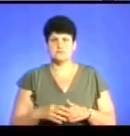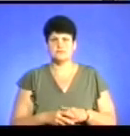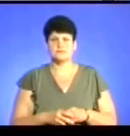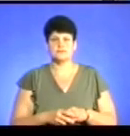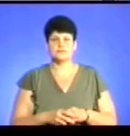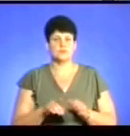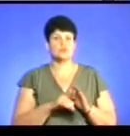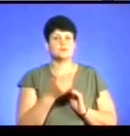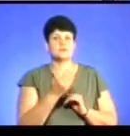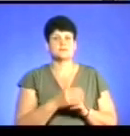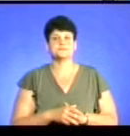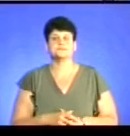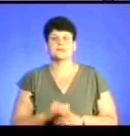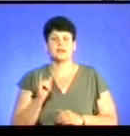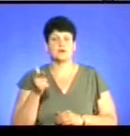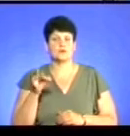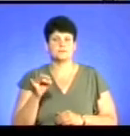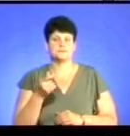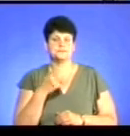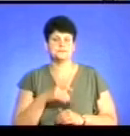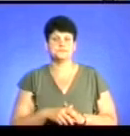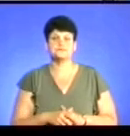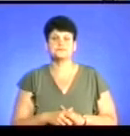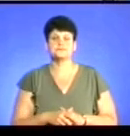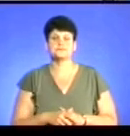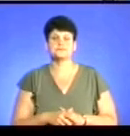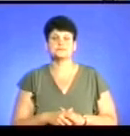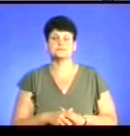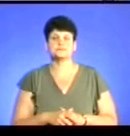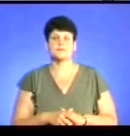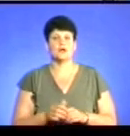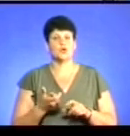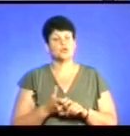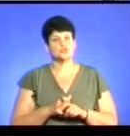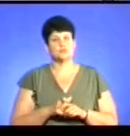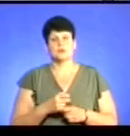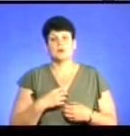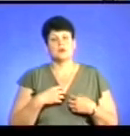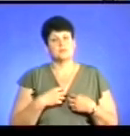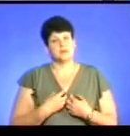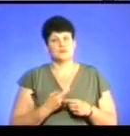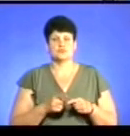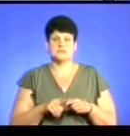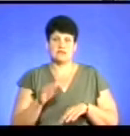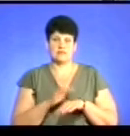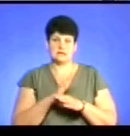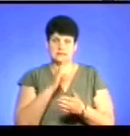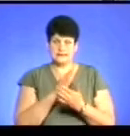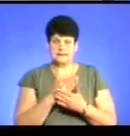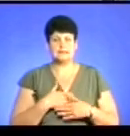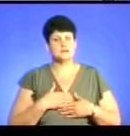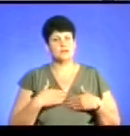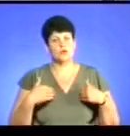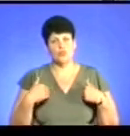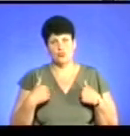пане Ігоре, розпочнемо з вас. Ну, звичайно, дуже прикро, що такі факти мають місце. Я не хочу